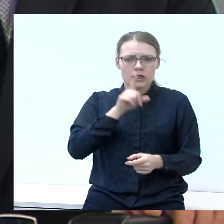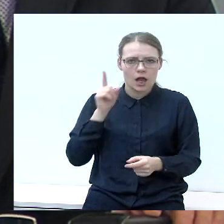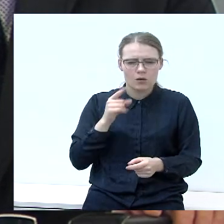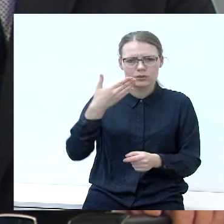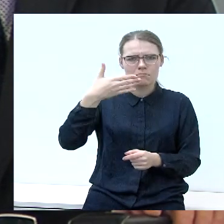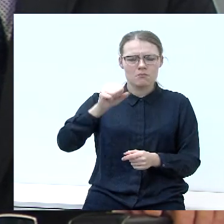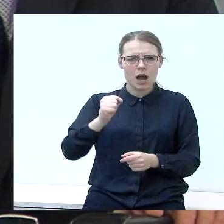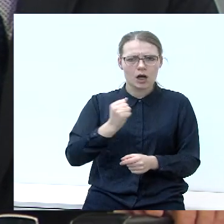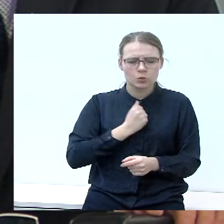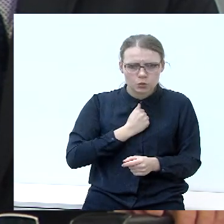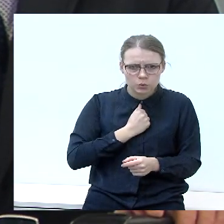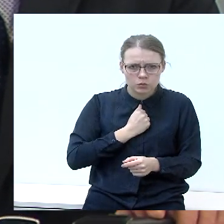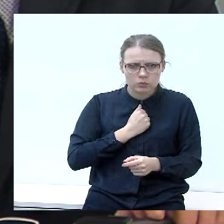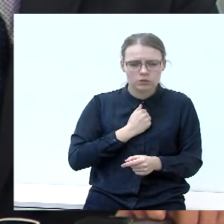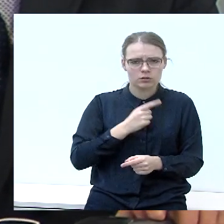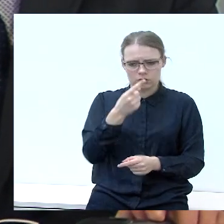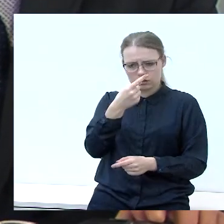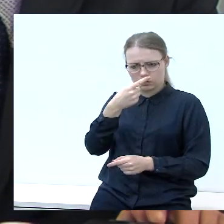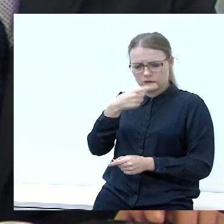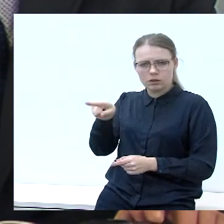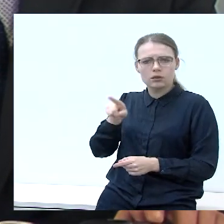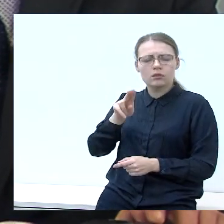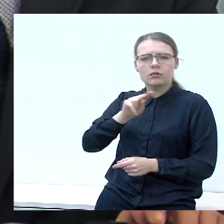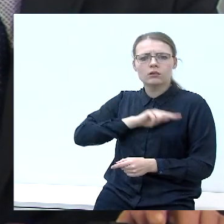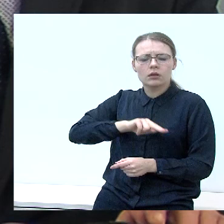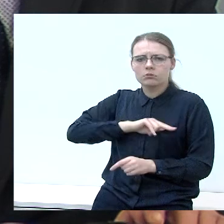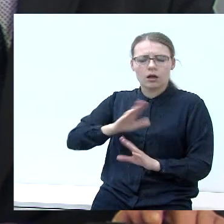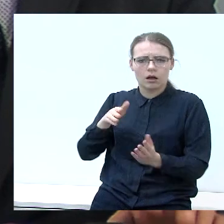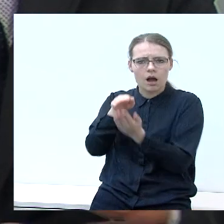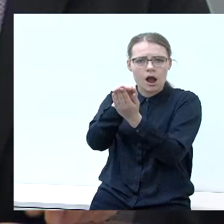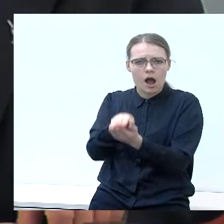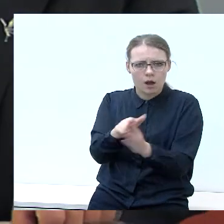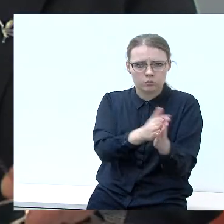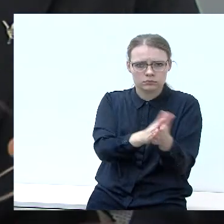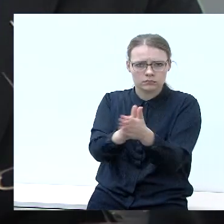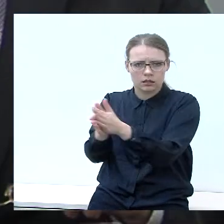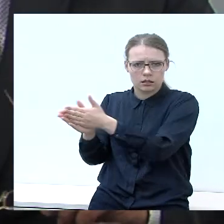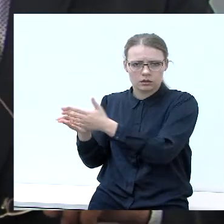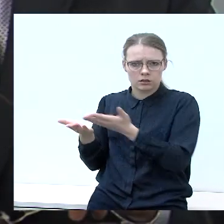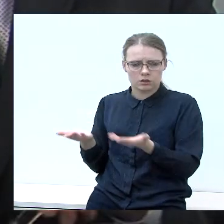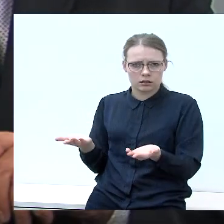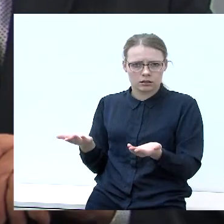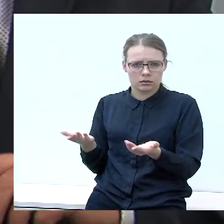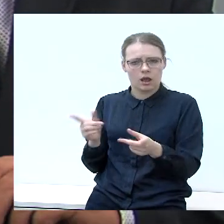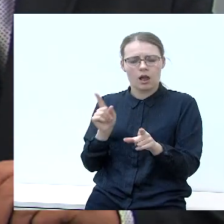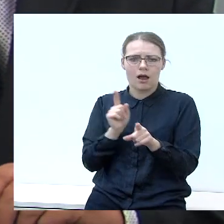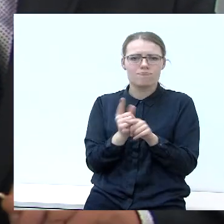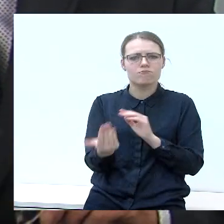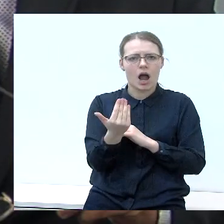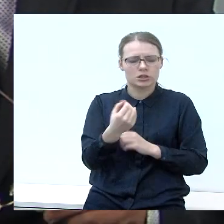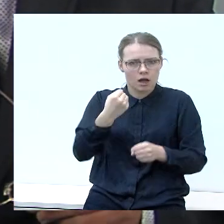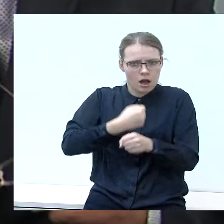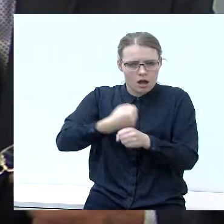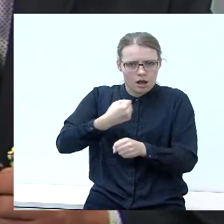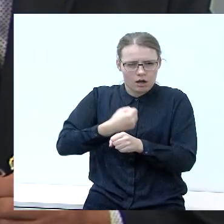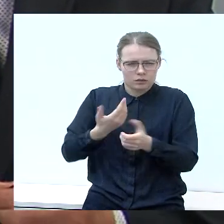įsilavinimu pasiunčiamas dirbti kapų, kapus tvarkyti, atidirbti pašalpą. Tai